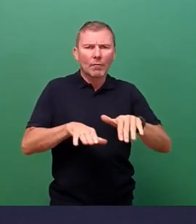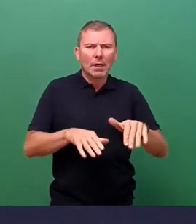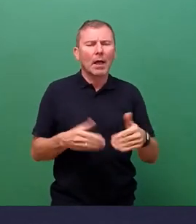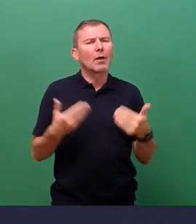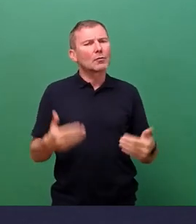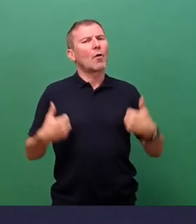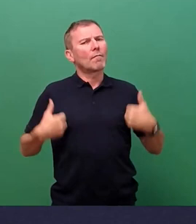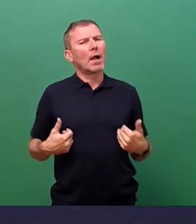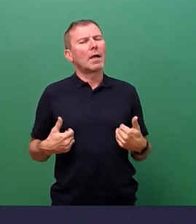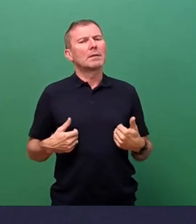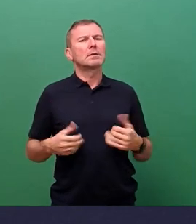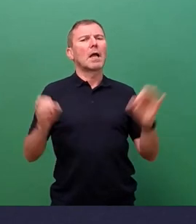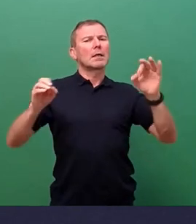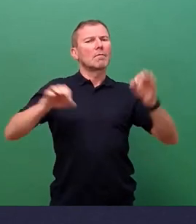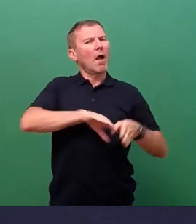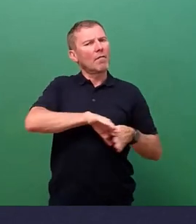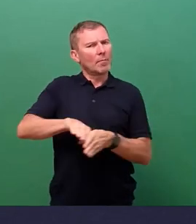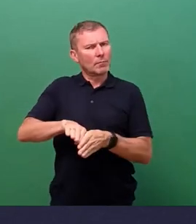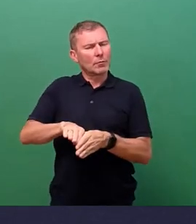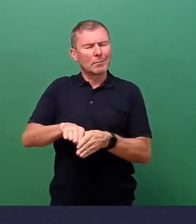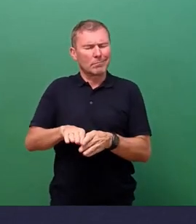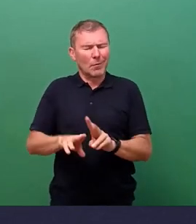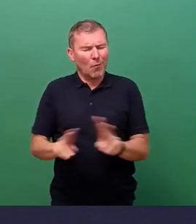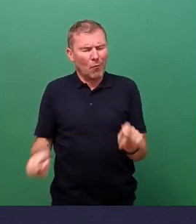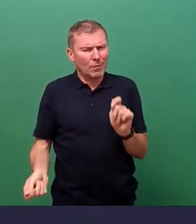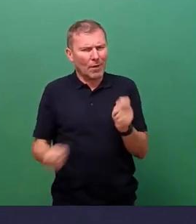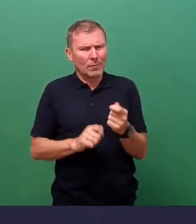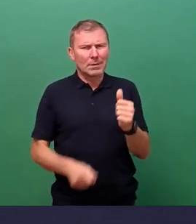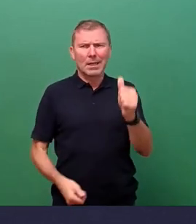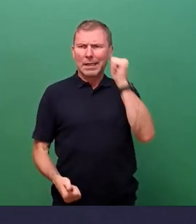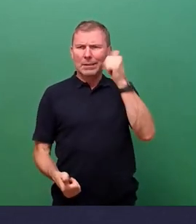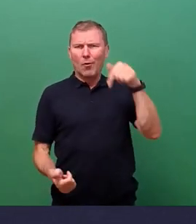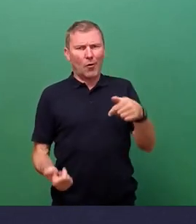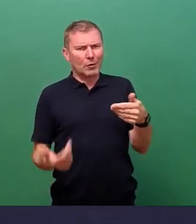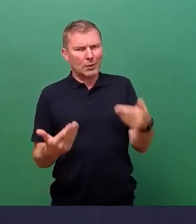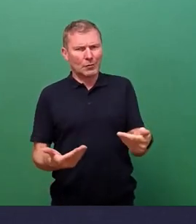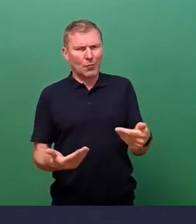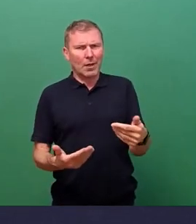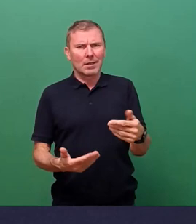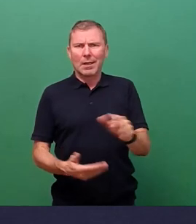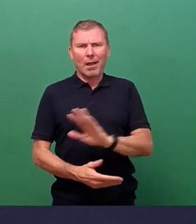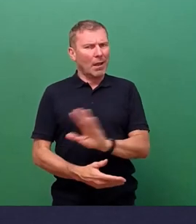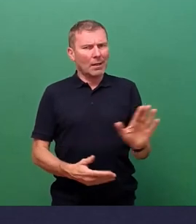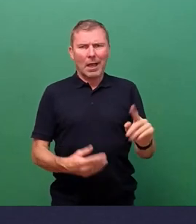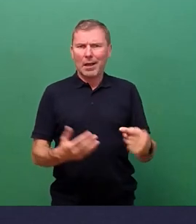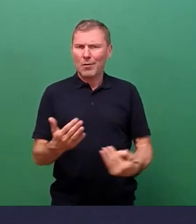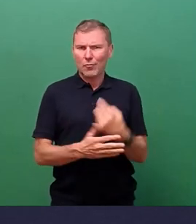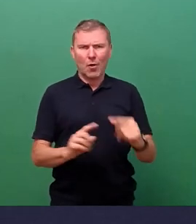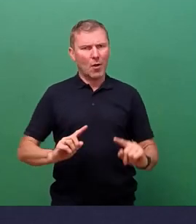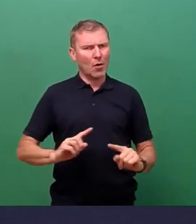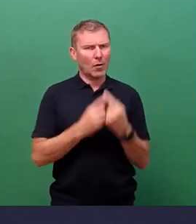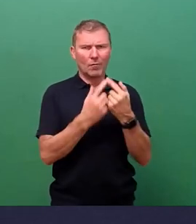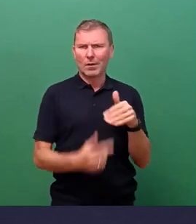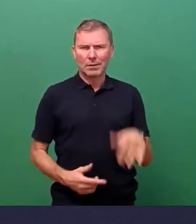ist. Unverändert gestern und heute so. Insofern wurden keine Konflikte neu geschaffen. Die